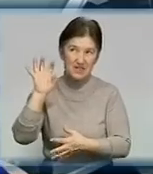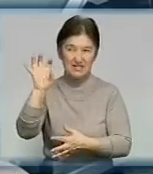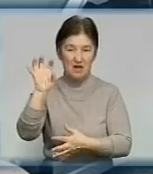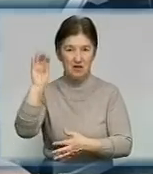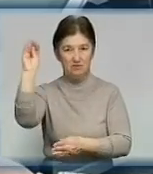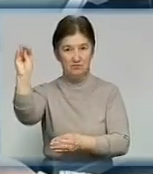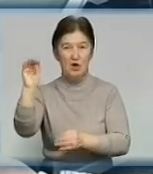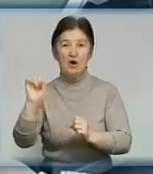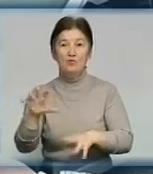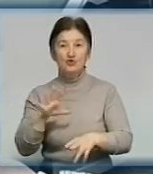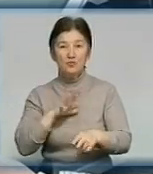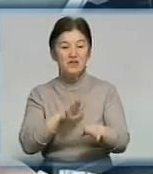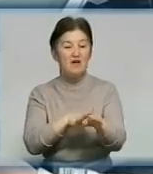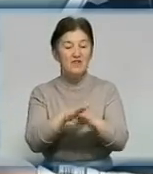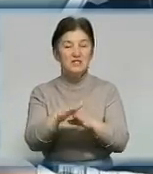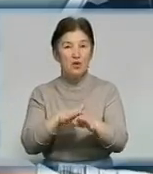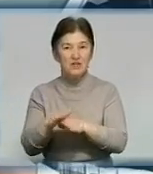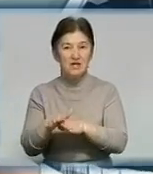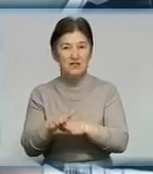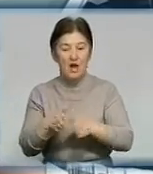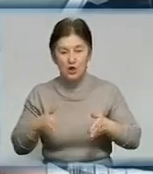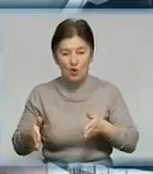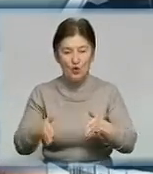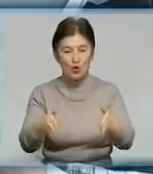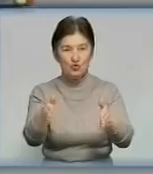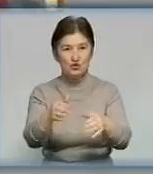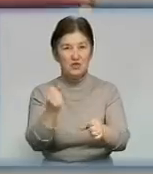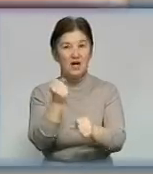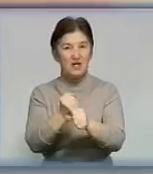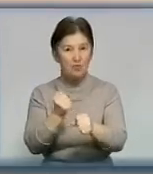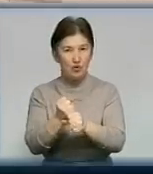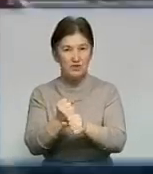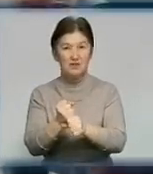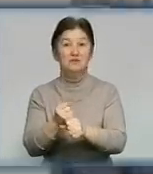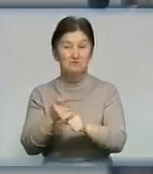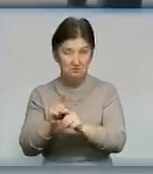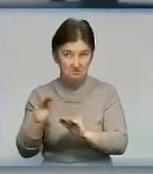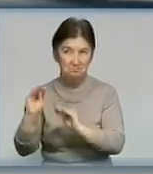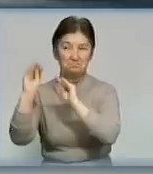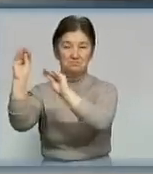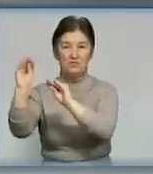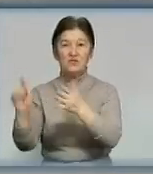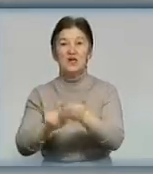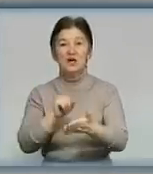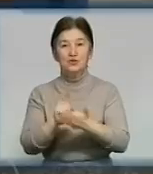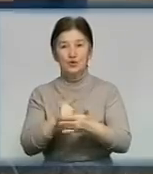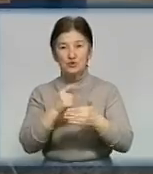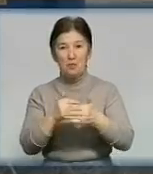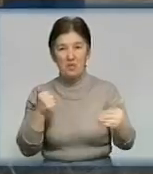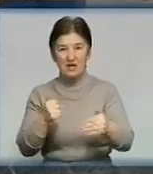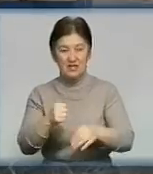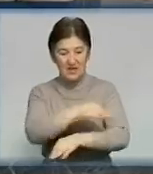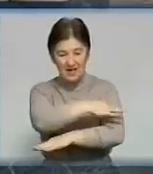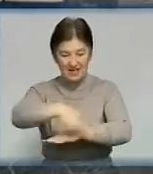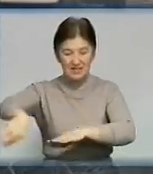робіт, а також при стихійних лихах. Дорожні знаки за новою редакцією правил мають привілей перед розміткою.